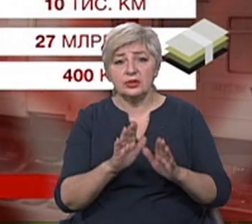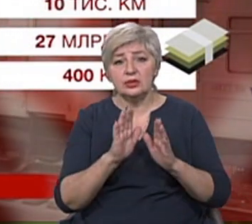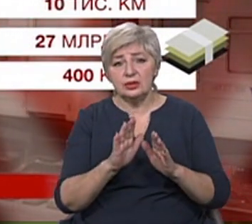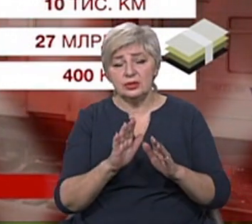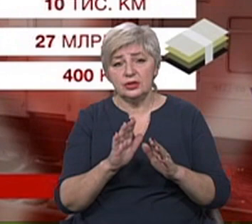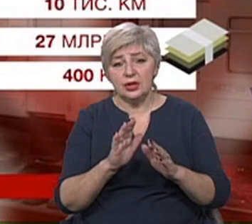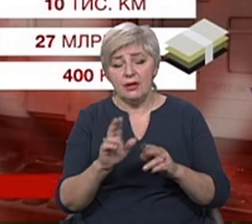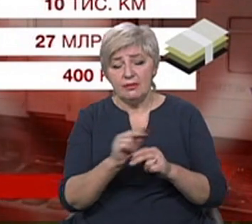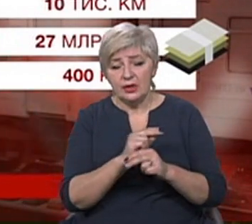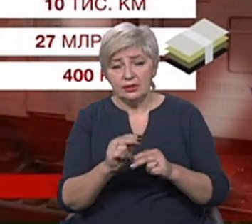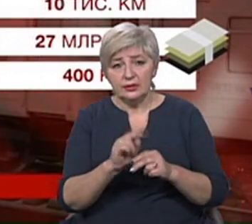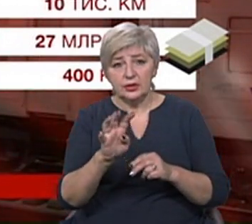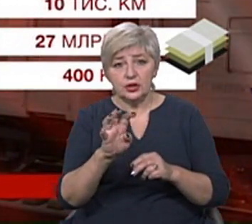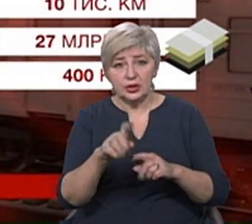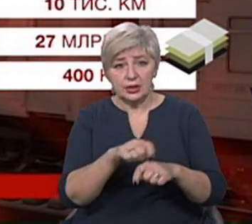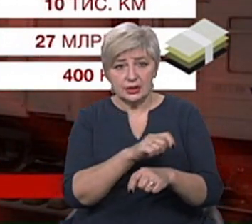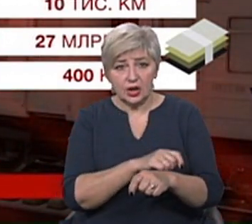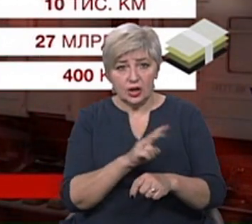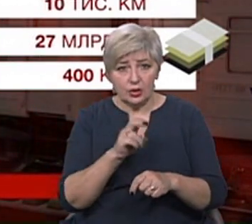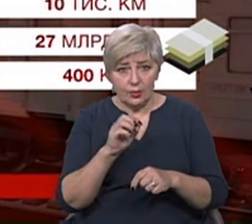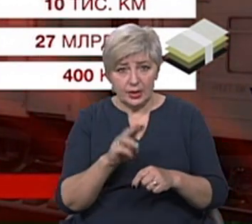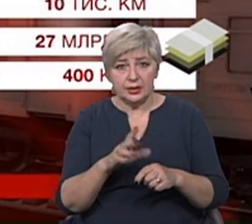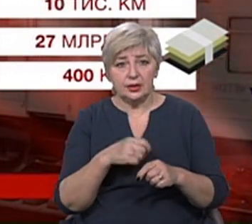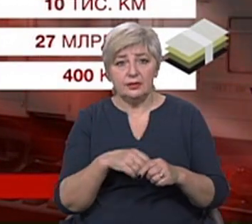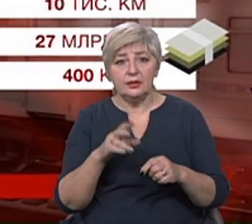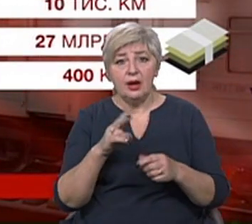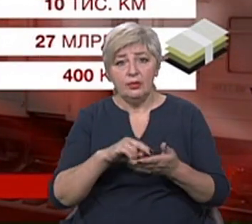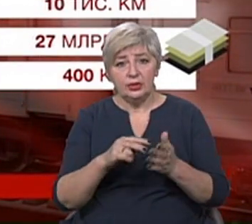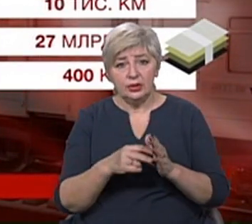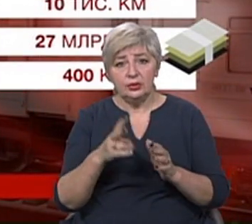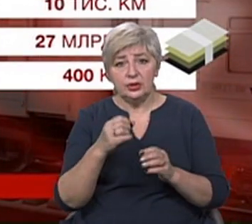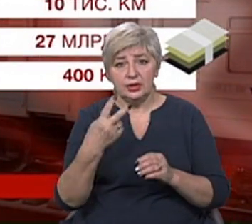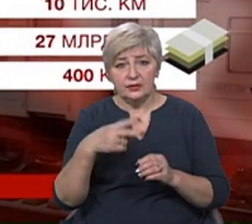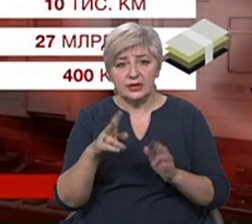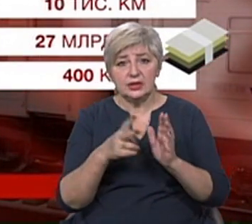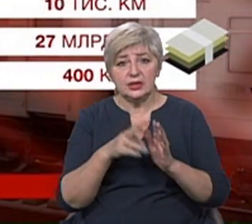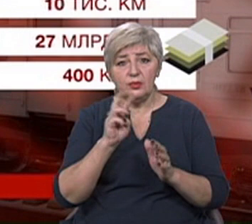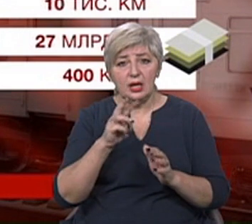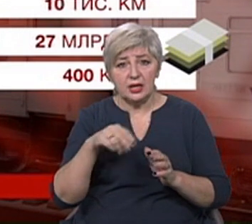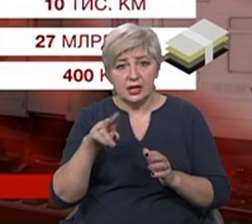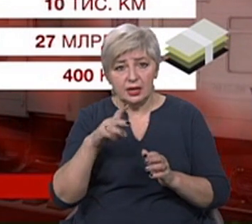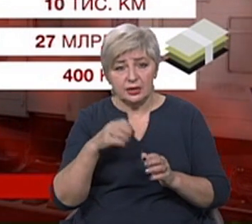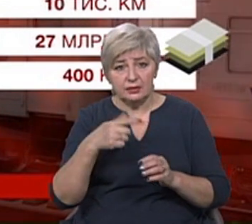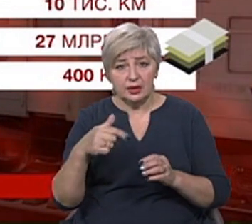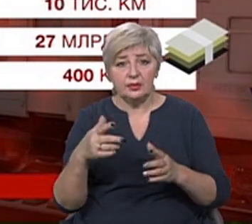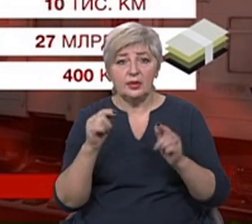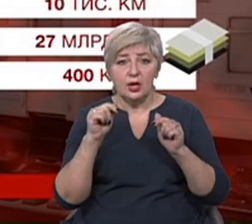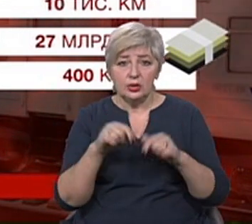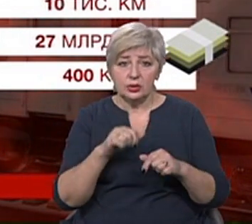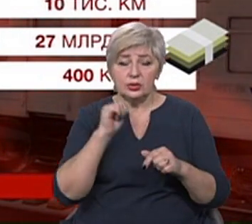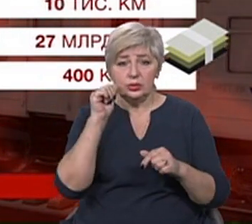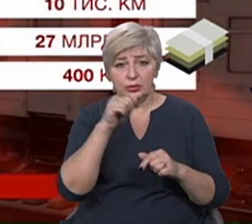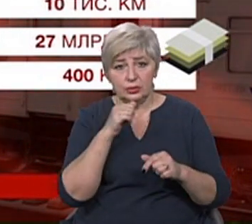кілометрів. Воновити залізницю планують на 27 мільярдів гривень. Наприклад, на ремонт доріг цього року країна планує